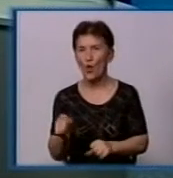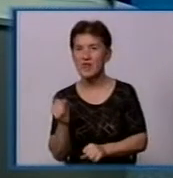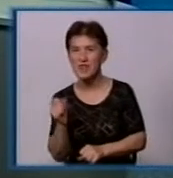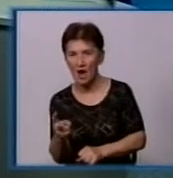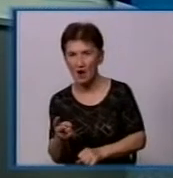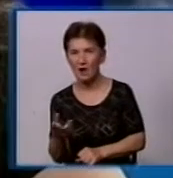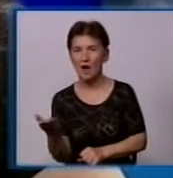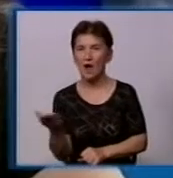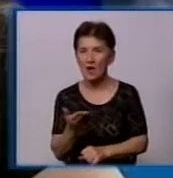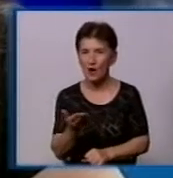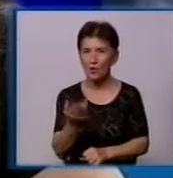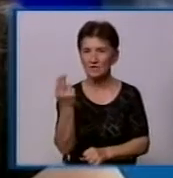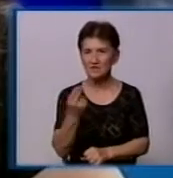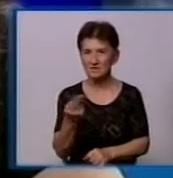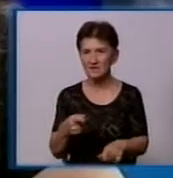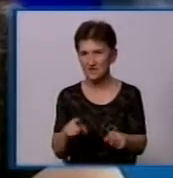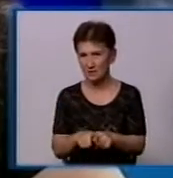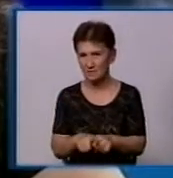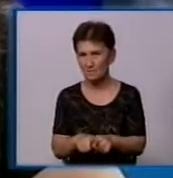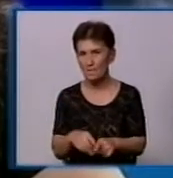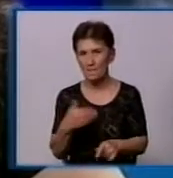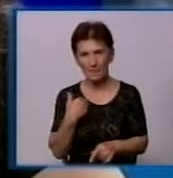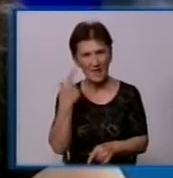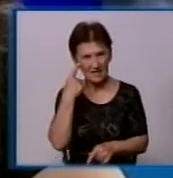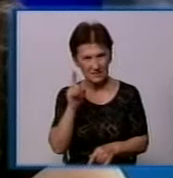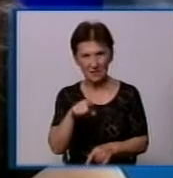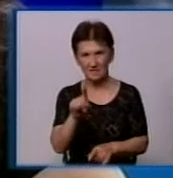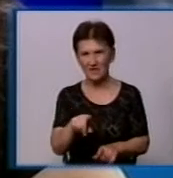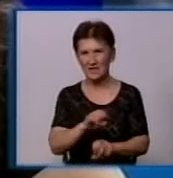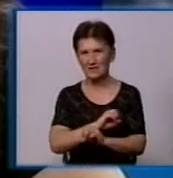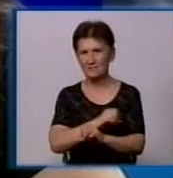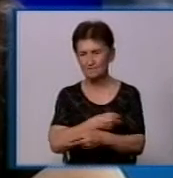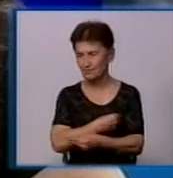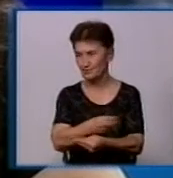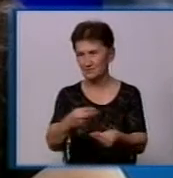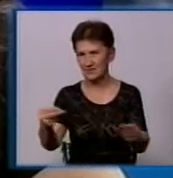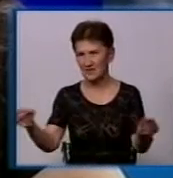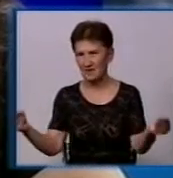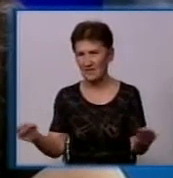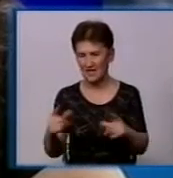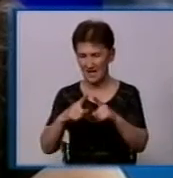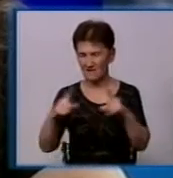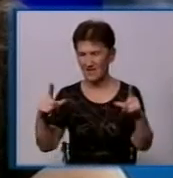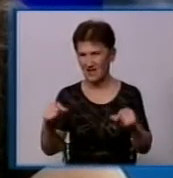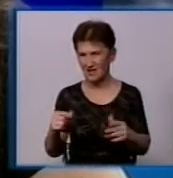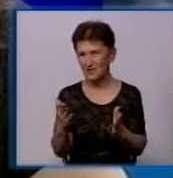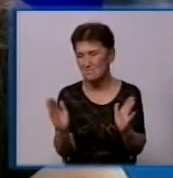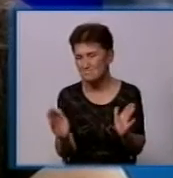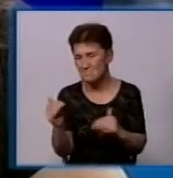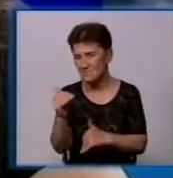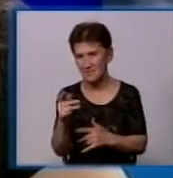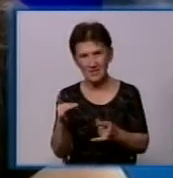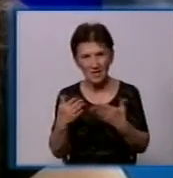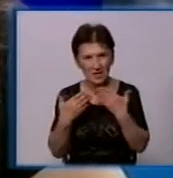які баки, якого кольору, ну, і таке інше. Я знаю, ви роздавали флайери у Дендропарку, але вони маленькі і їх не